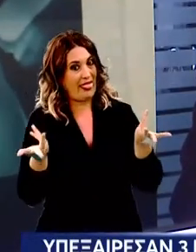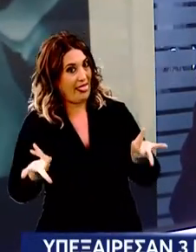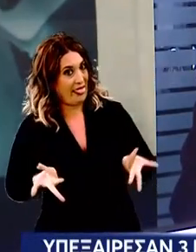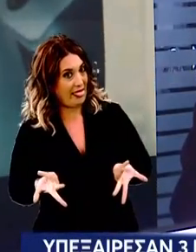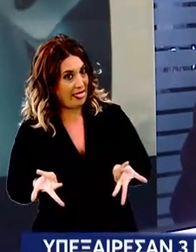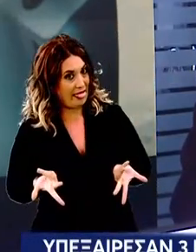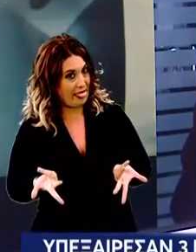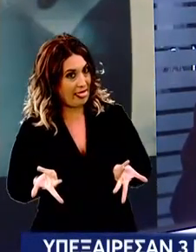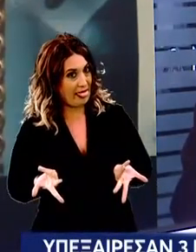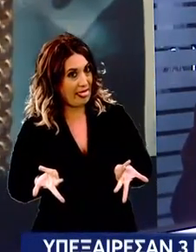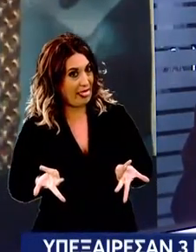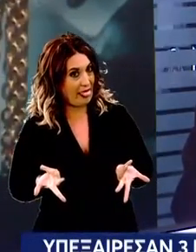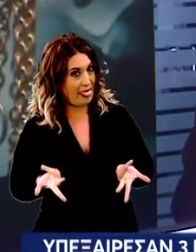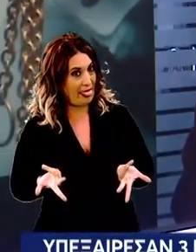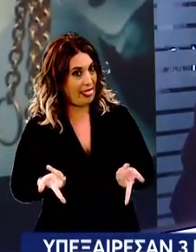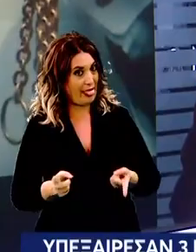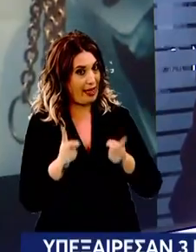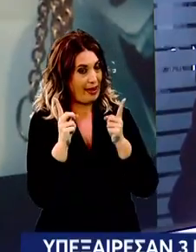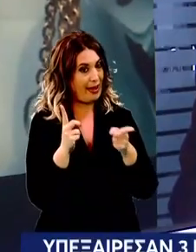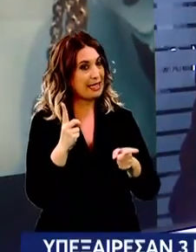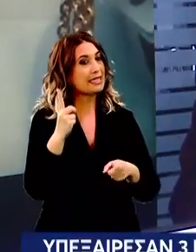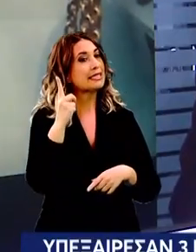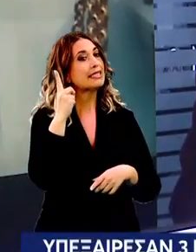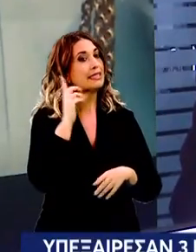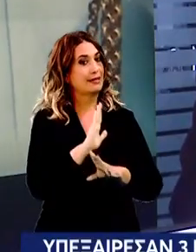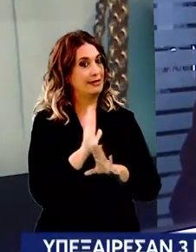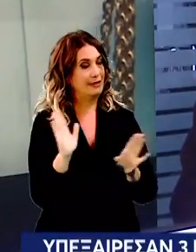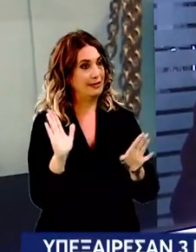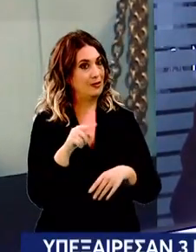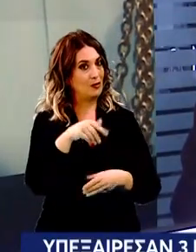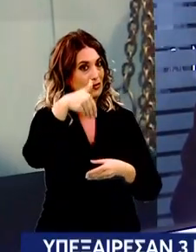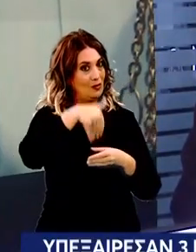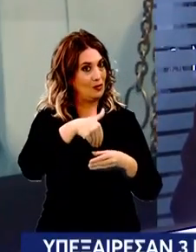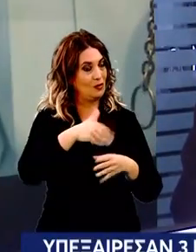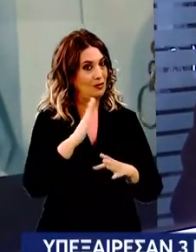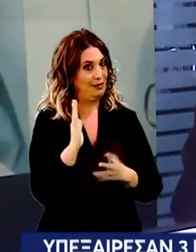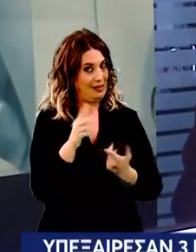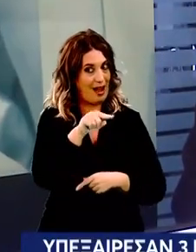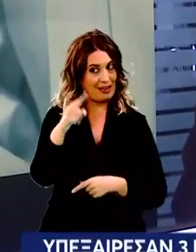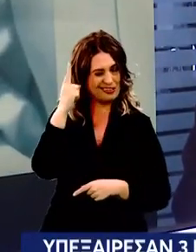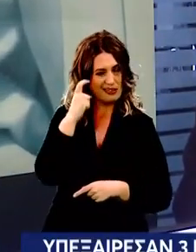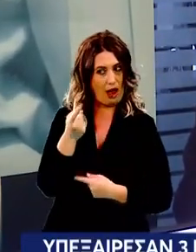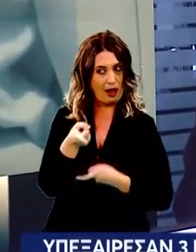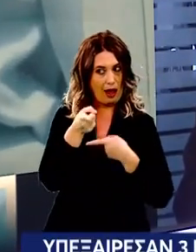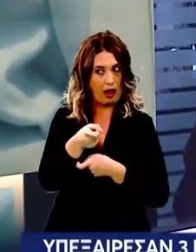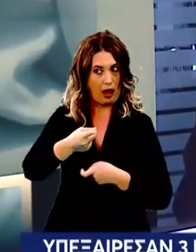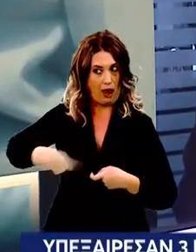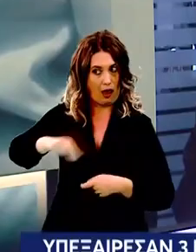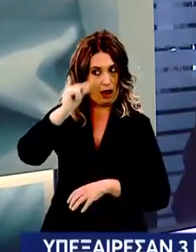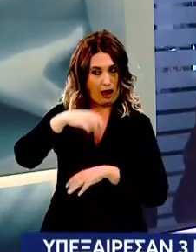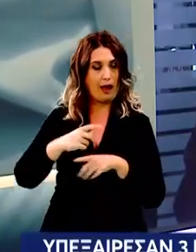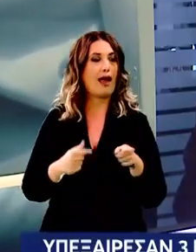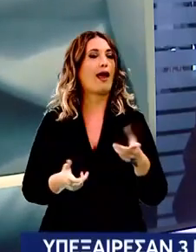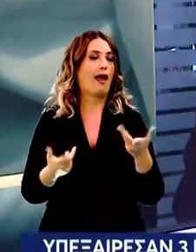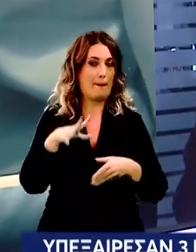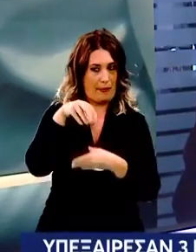εξοικείωση όχι μόνο εξοικείωση ροπής τους εκκλησιαστικούς κύκλους ακριβώς είχε επαφές